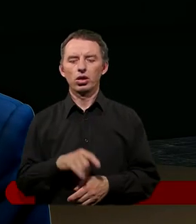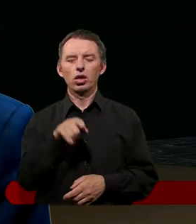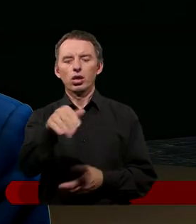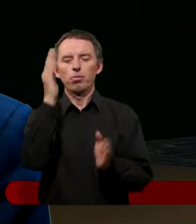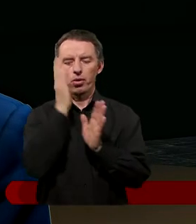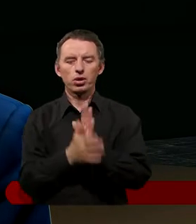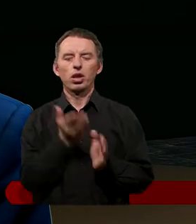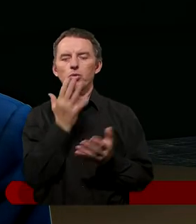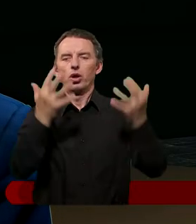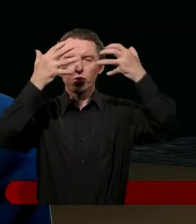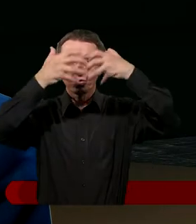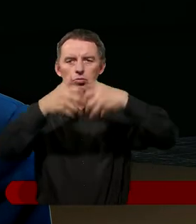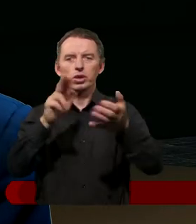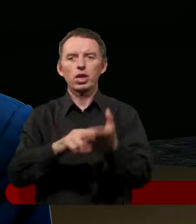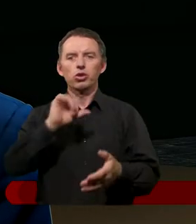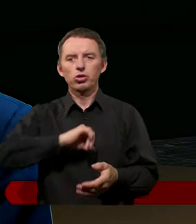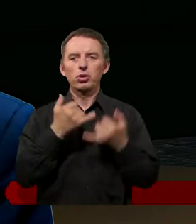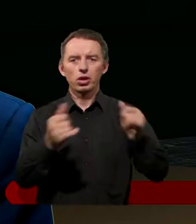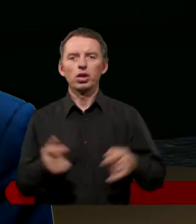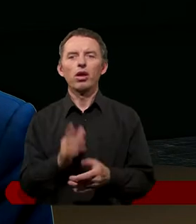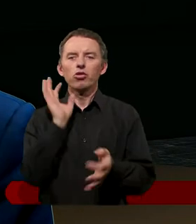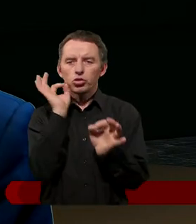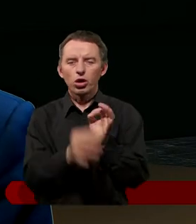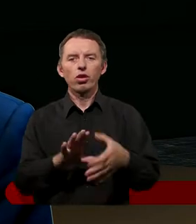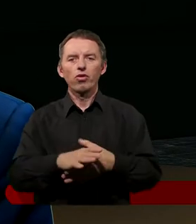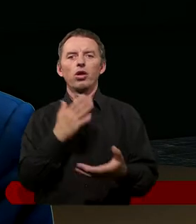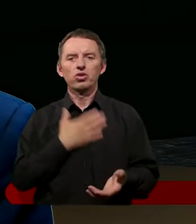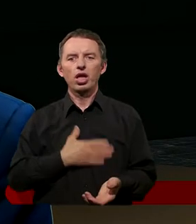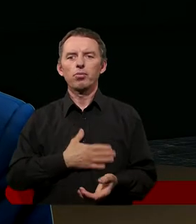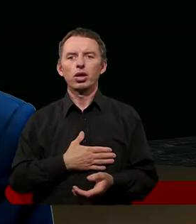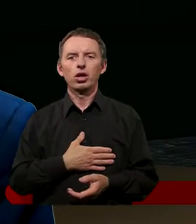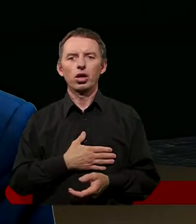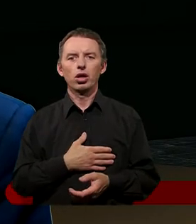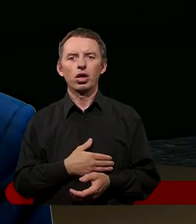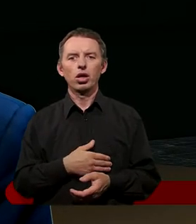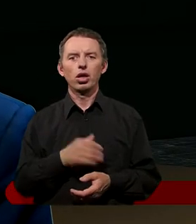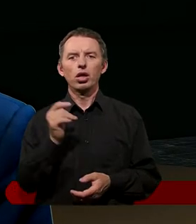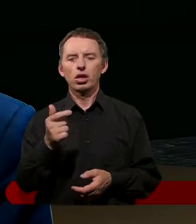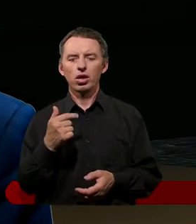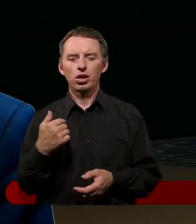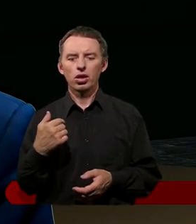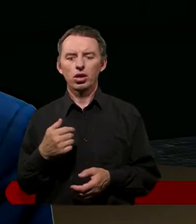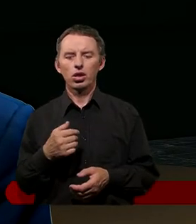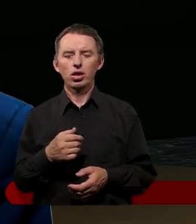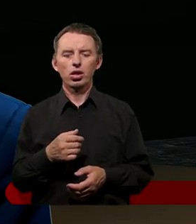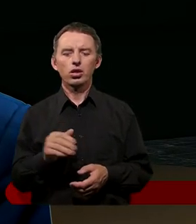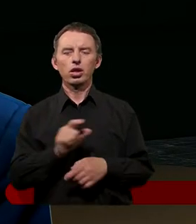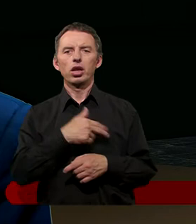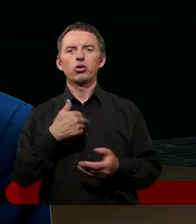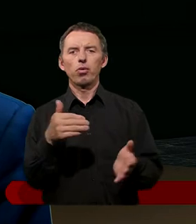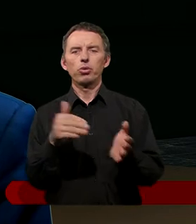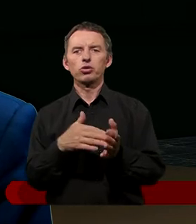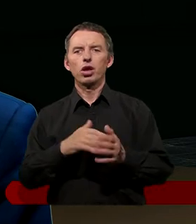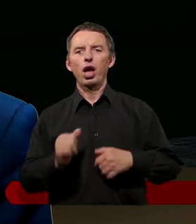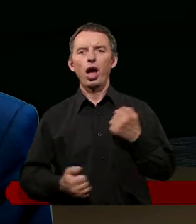Zaspokoić tą potrzebę, aby mogło się skupić na czym innym. A szczególnie w szabat zaspokoić tą potrzebę głodu, można powiedzieć, podstawową potrzebę,